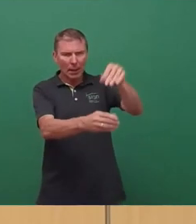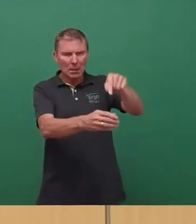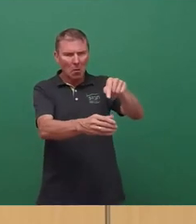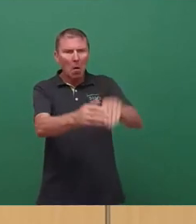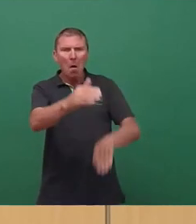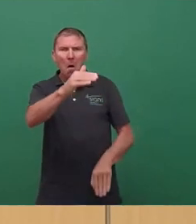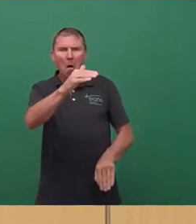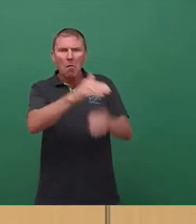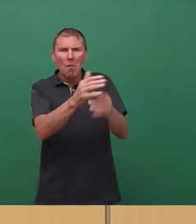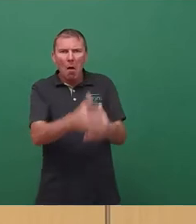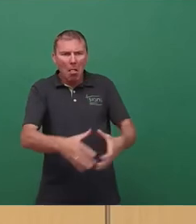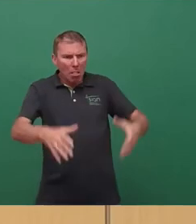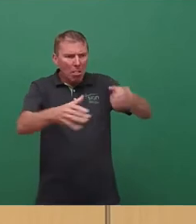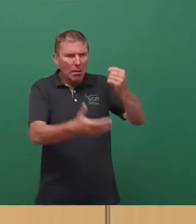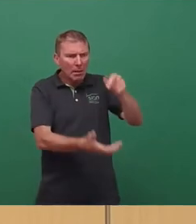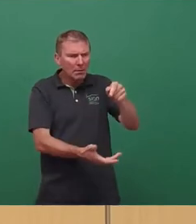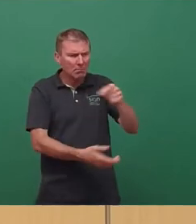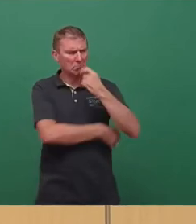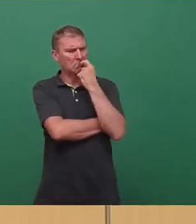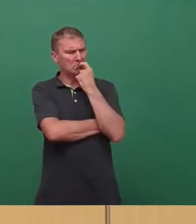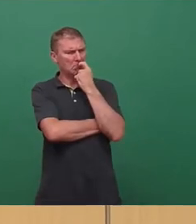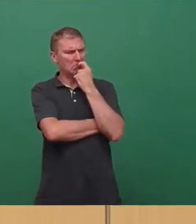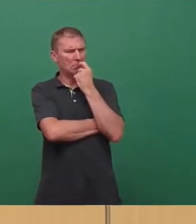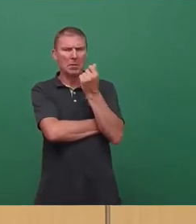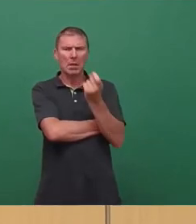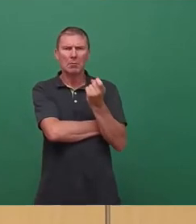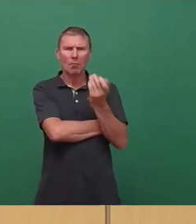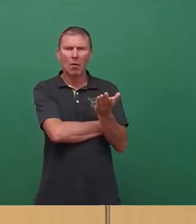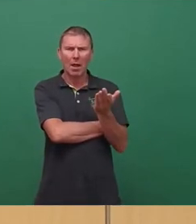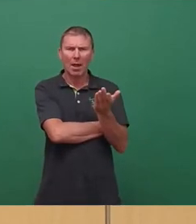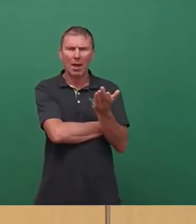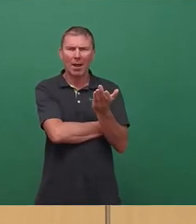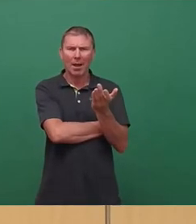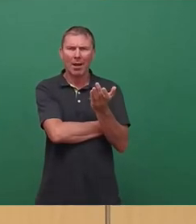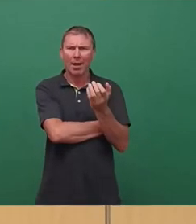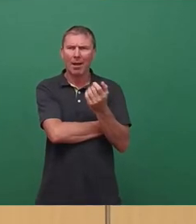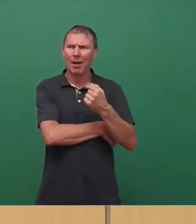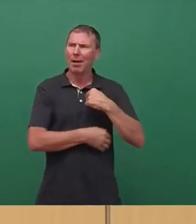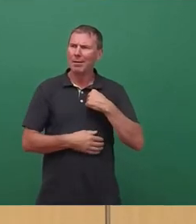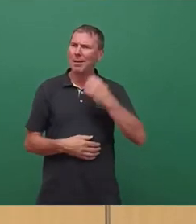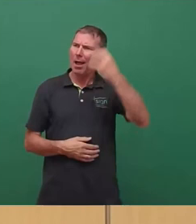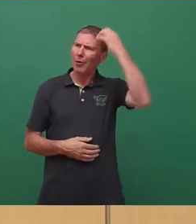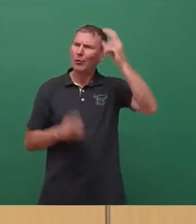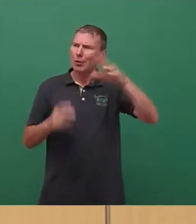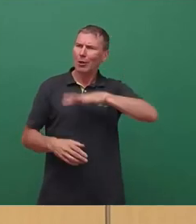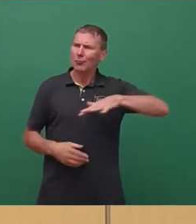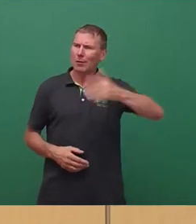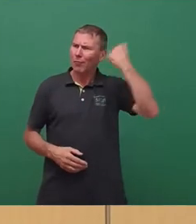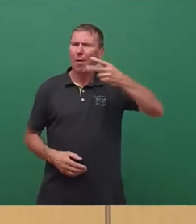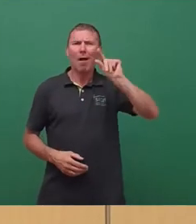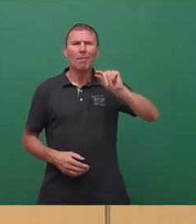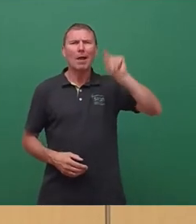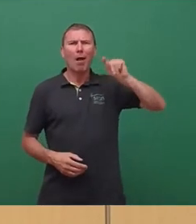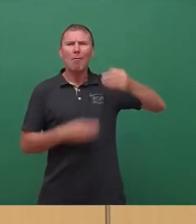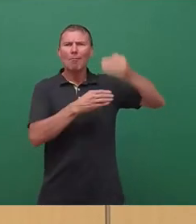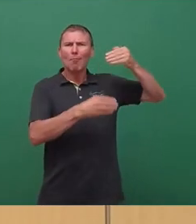gefüllt. Wie konnte das sein? Er selbst hatte doch erst vor wenigen Monaten, als